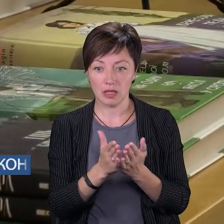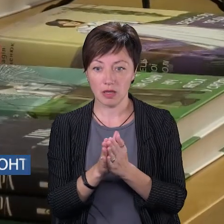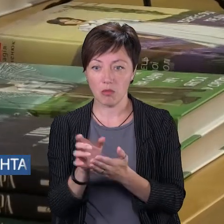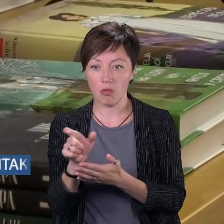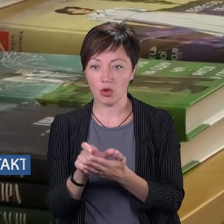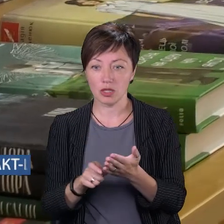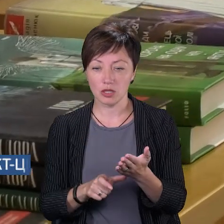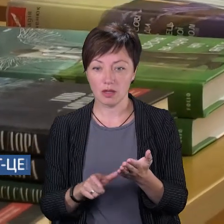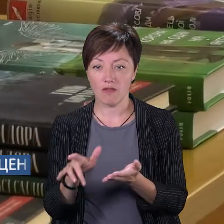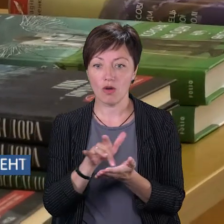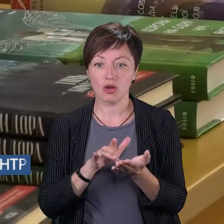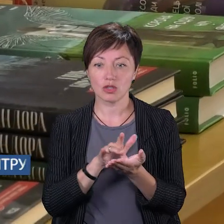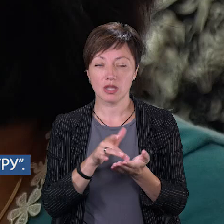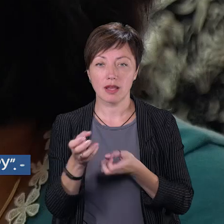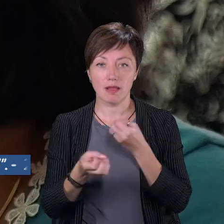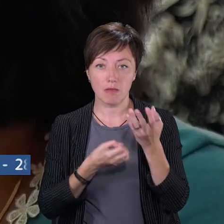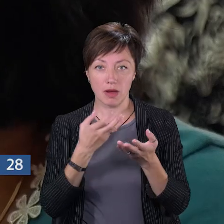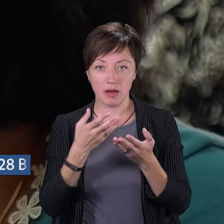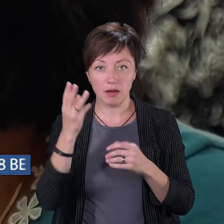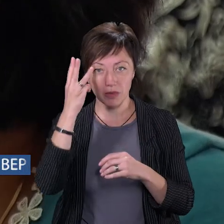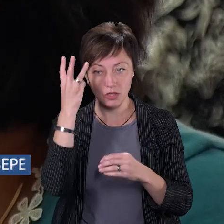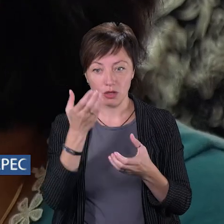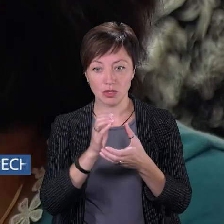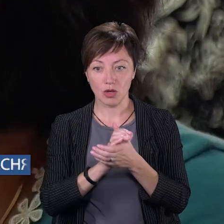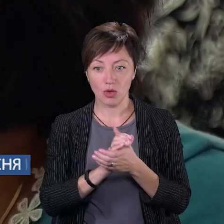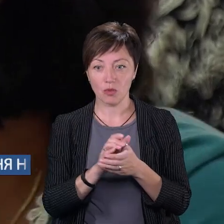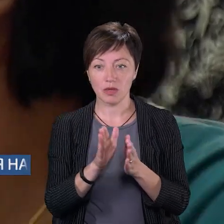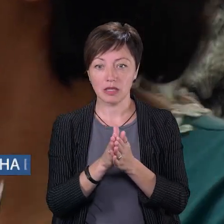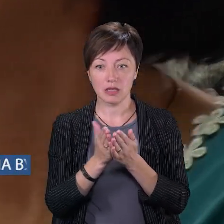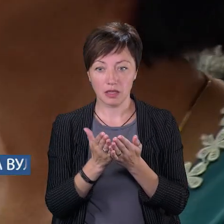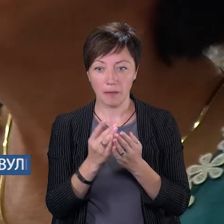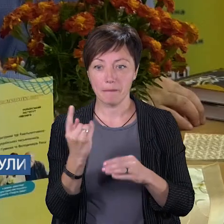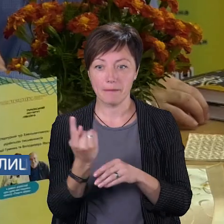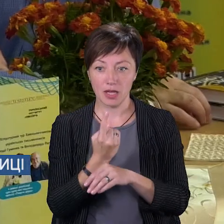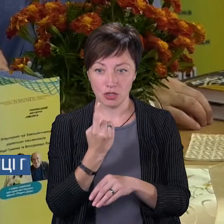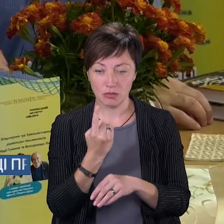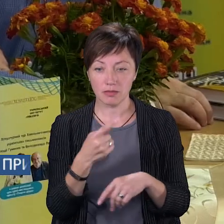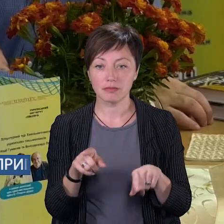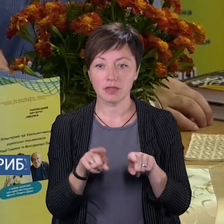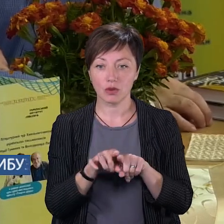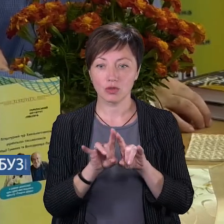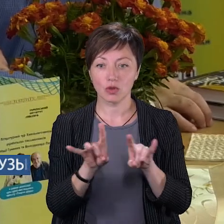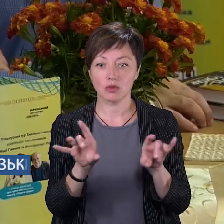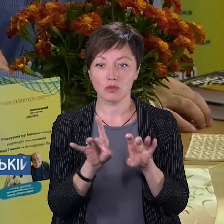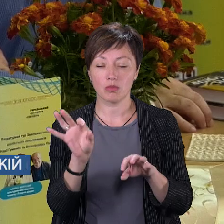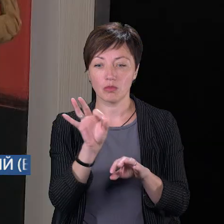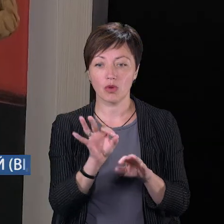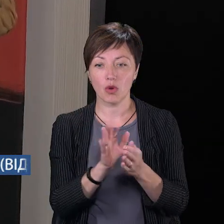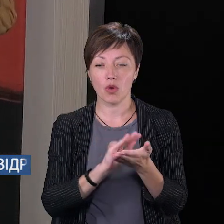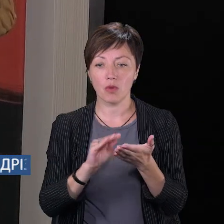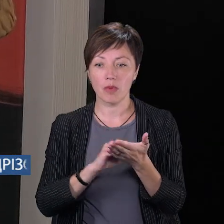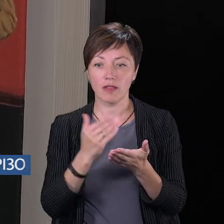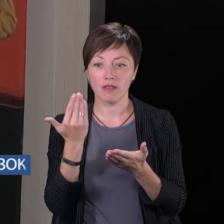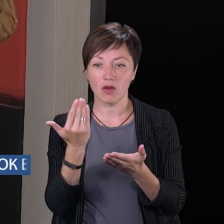поетична збірка «Ворожіння на Мальві». Хмельничани ознайомилися з цією книгою першими. Також розповідає про роман «Твоя